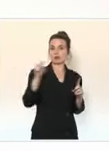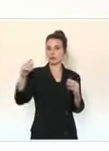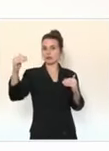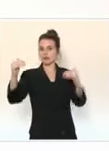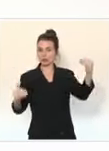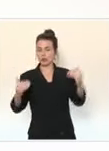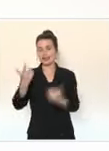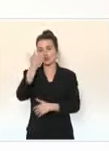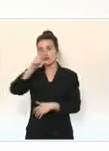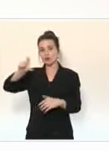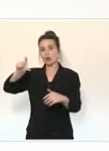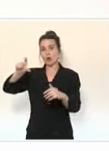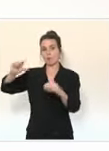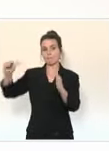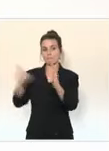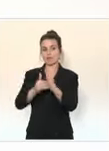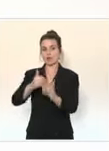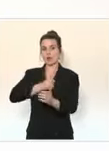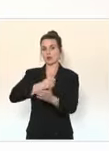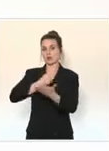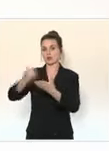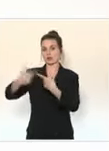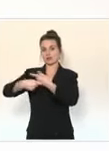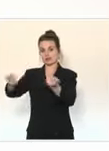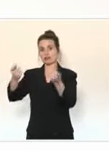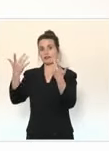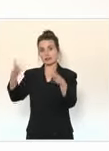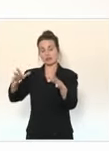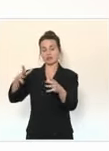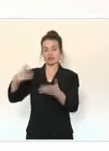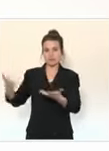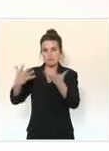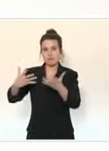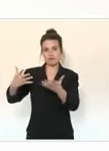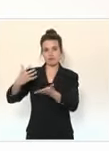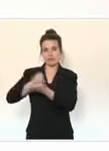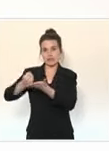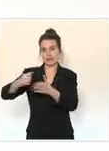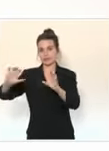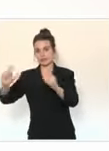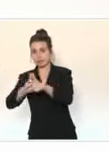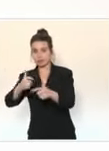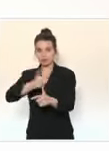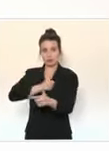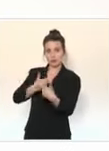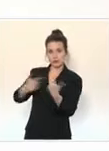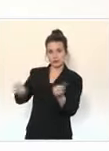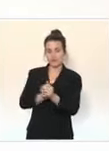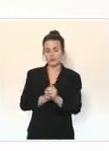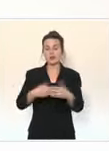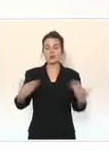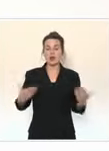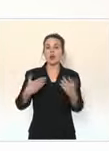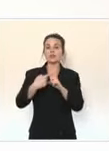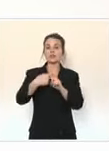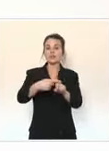envoyés dans ces territoires pour renforcer nos capacités de dépistage. enfin auprès des jeunes et c'est Jean-Michel Blanquer qui vous en parlera tout à l